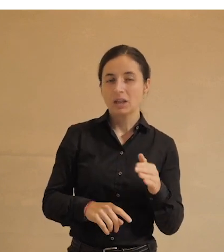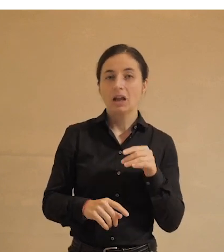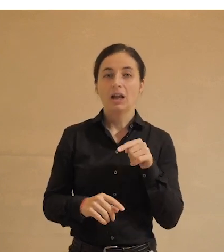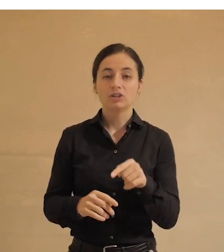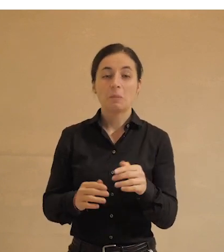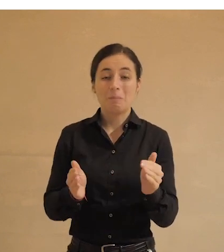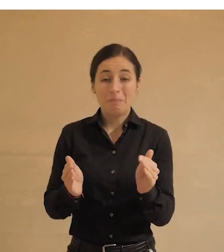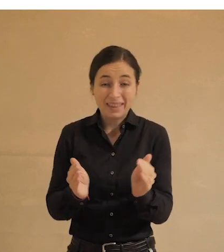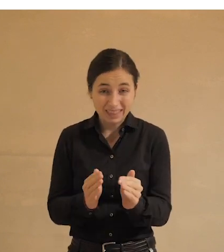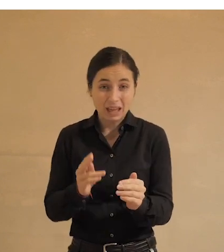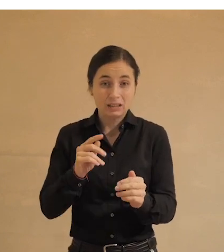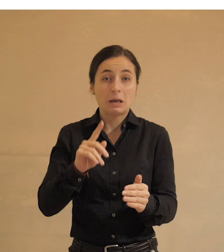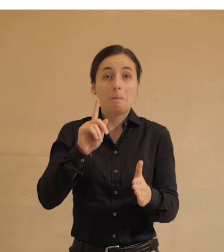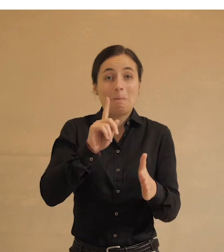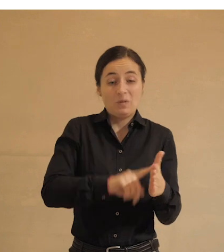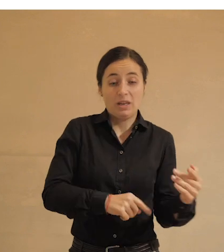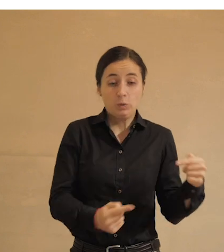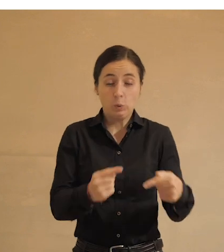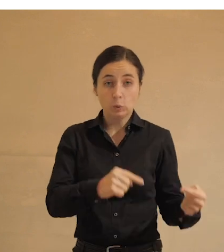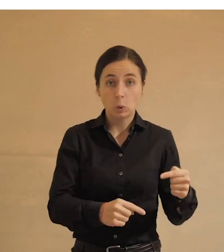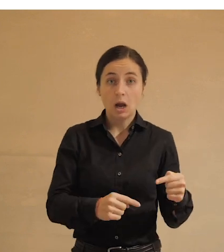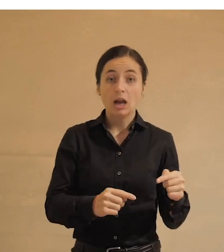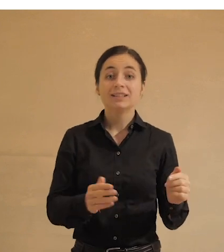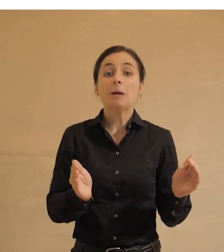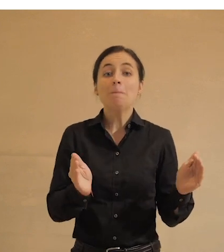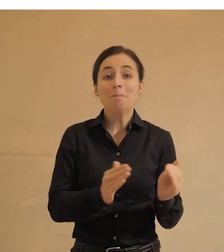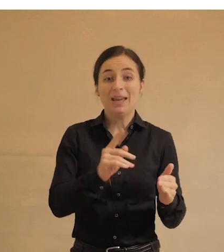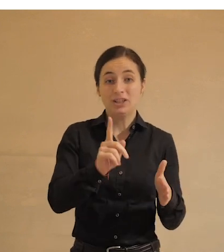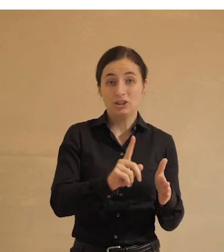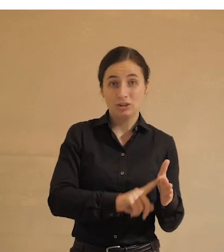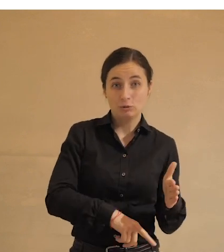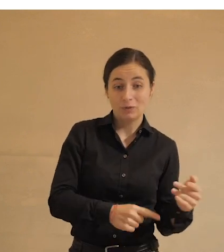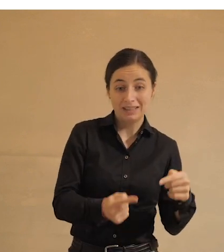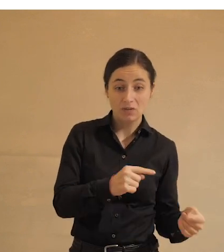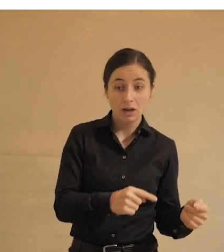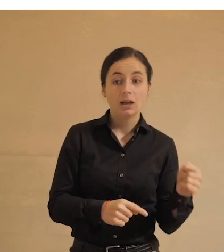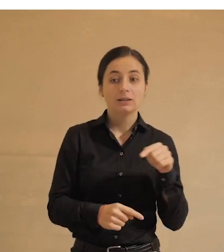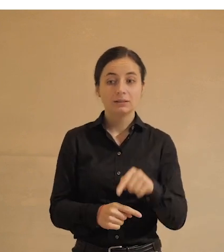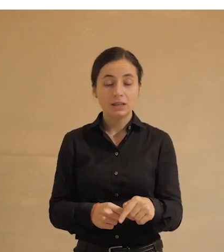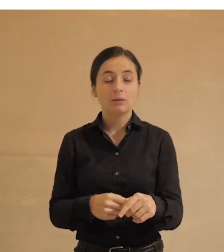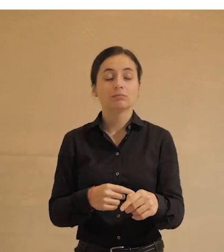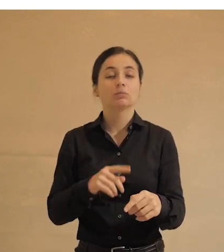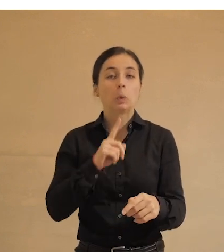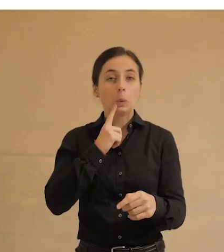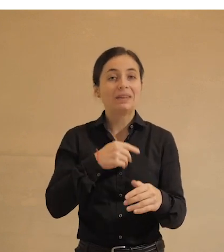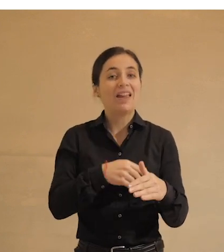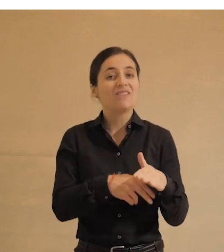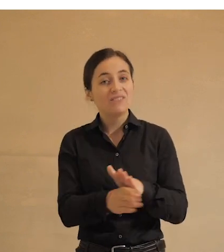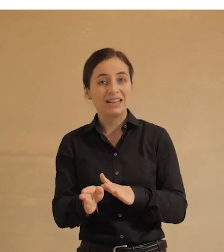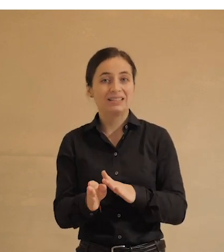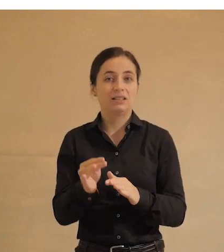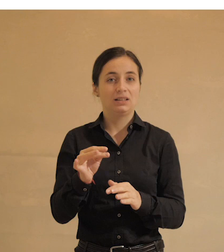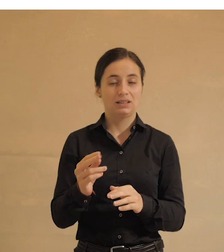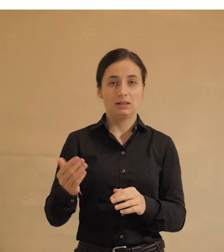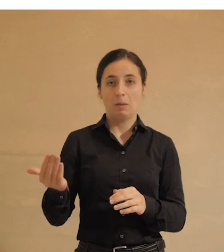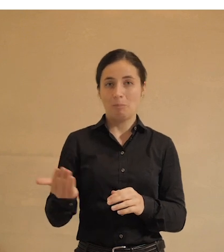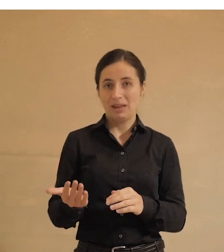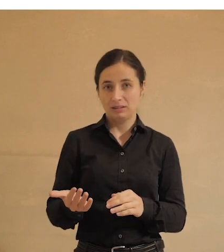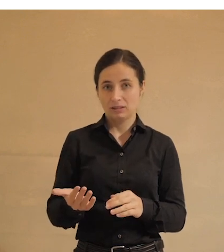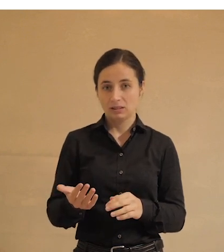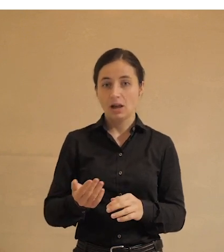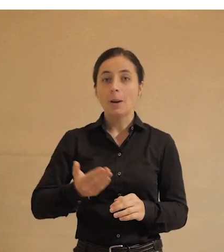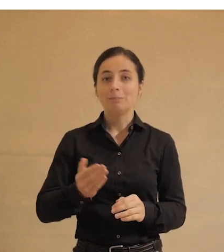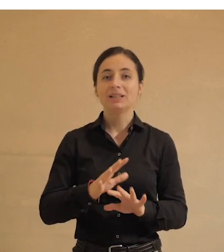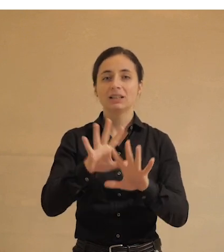оснований доверять друг другу. Чем меньше у них уровень доверия, тем труднее им выйти из бедности. Бедные за все